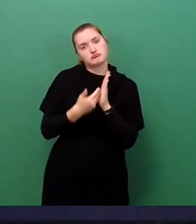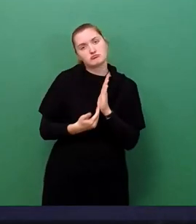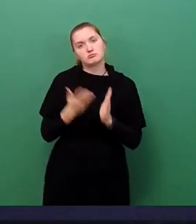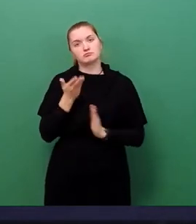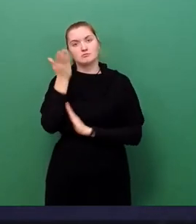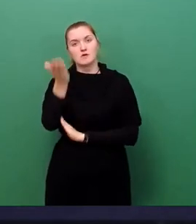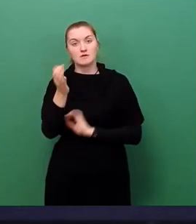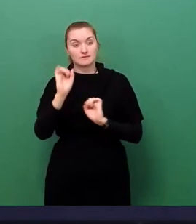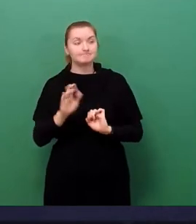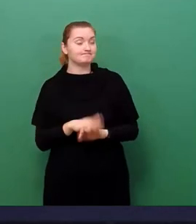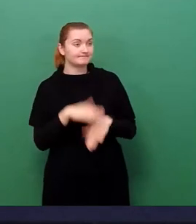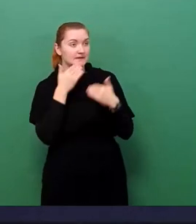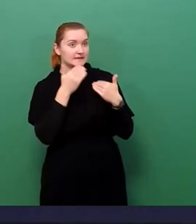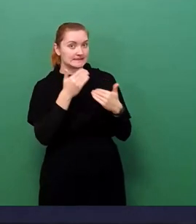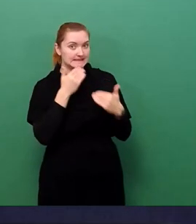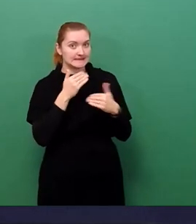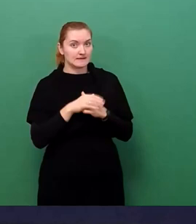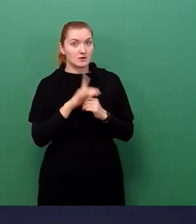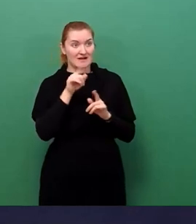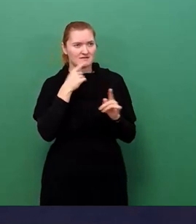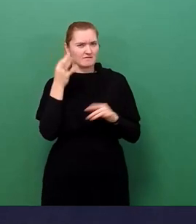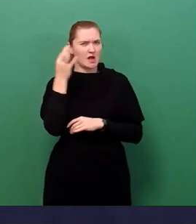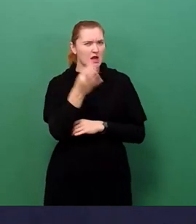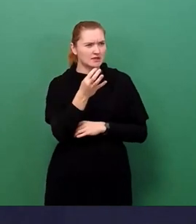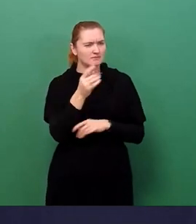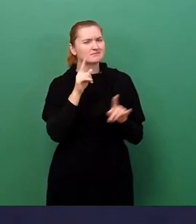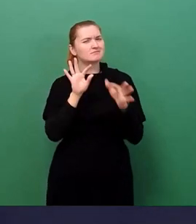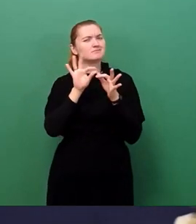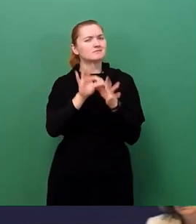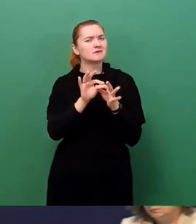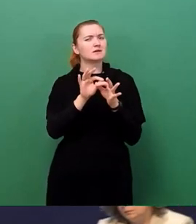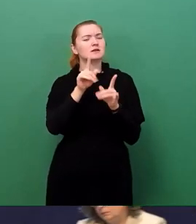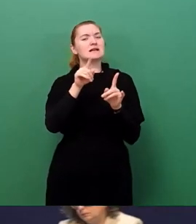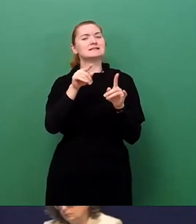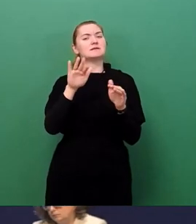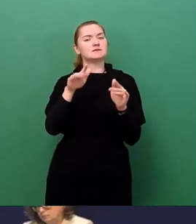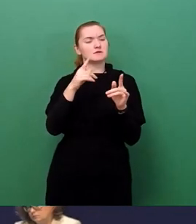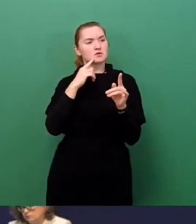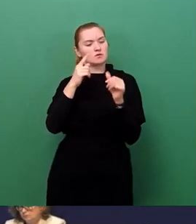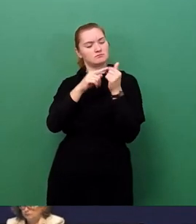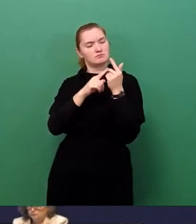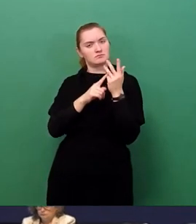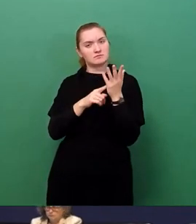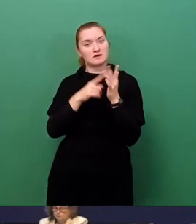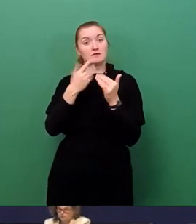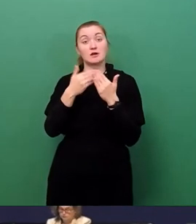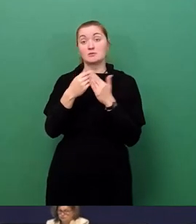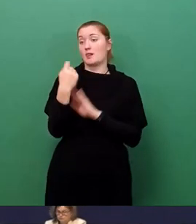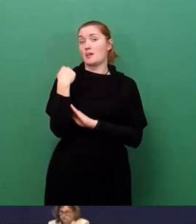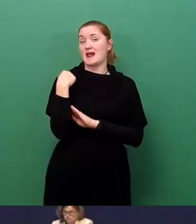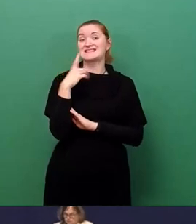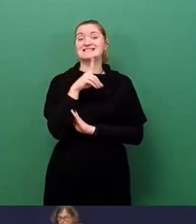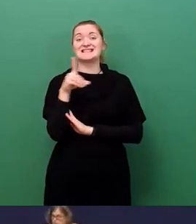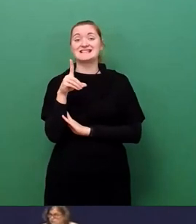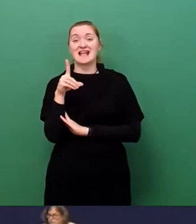Dank. Eine Nachfrage in dem Zusammenhang. Es gibt ja diese Ansätze, wie Sie es gerade erklären. Heute ist ja der Antrag der Dissidenten da von der Tagesordnung